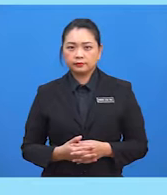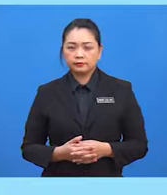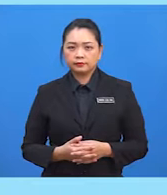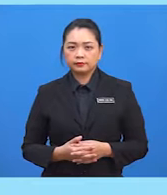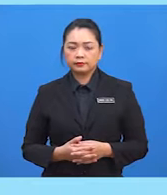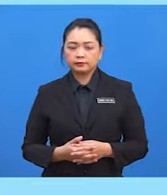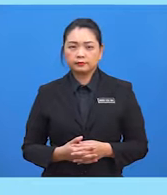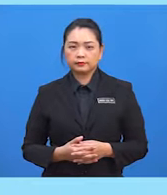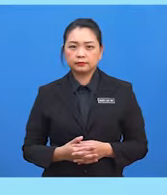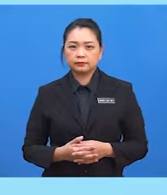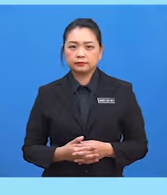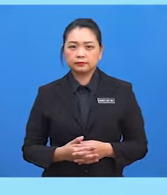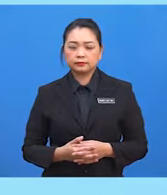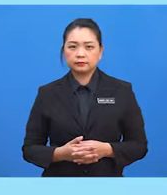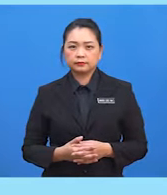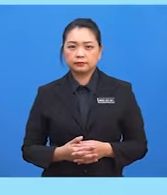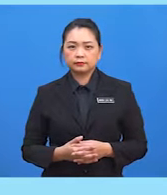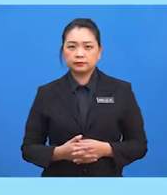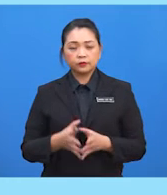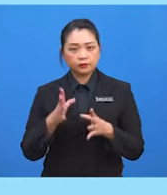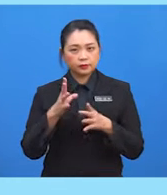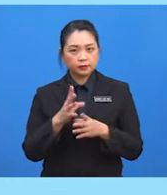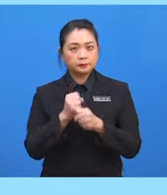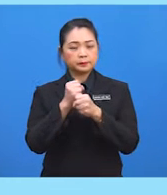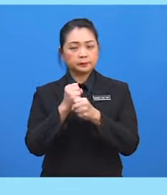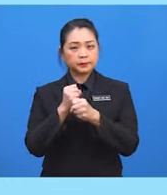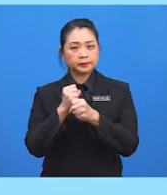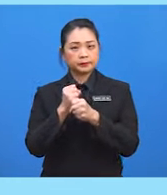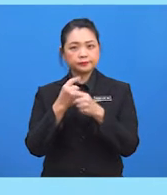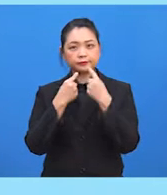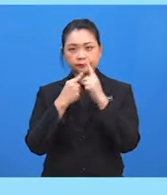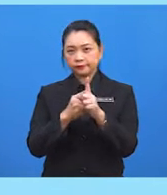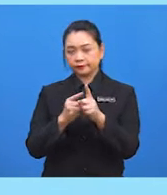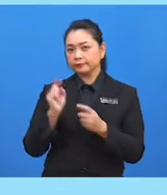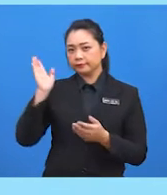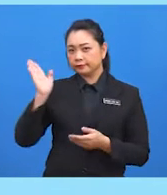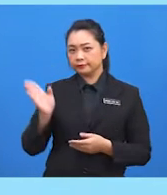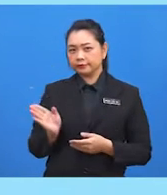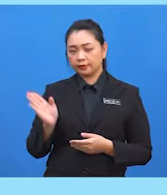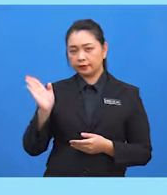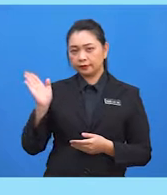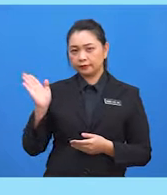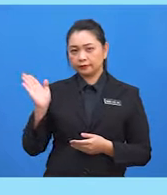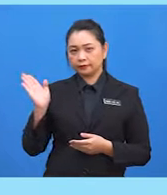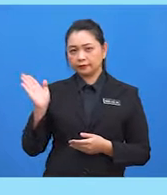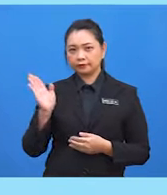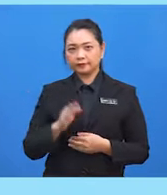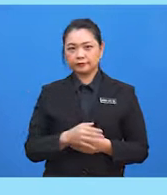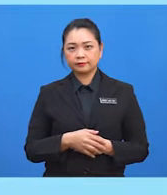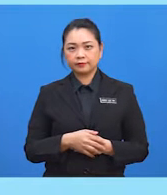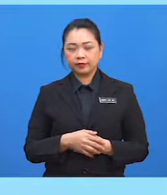simbol sama dengan. Sifar peperluhan 28262 Sifar